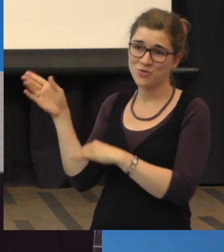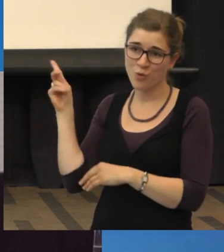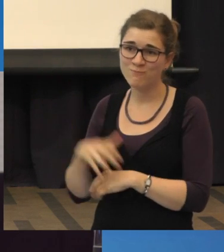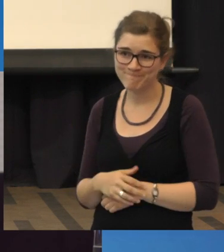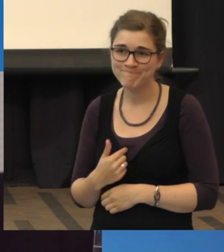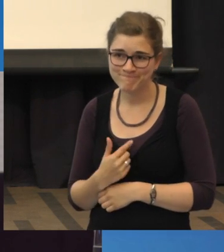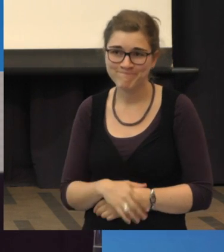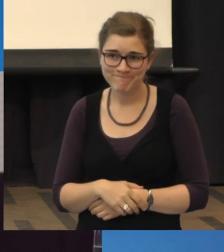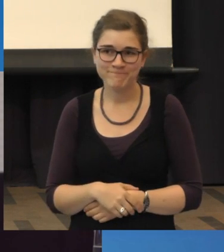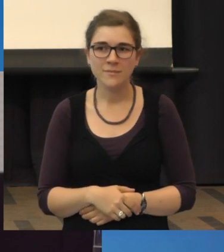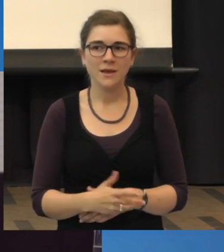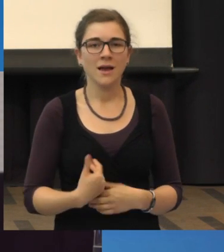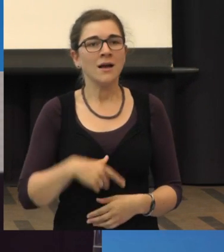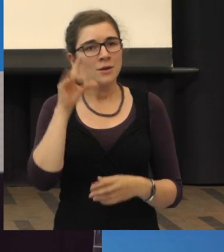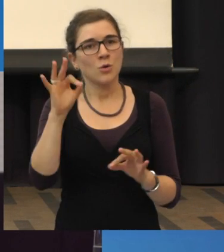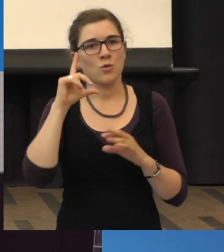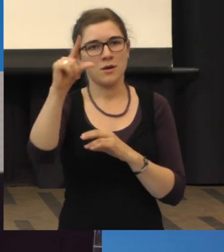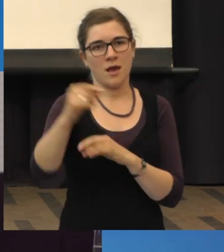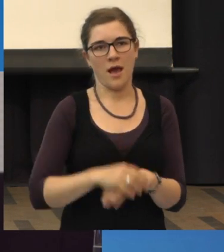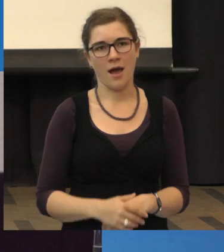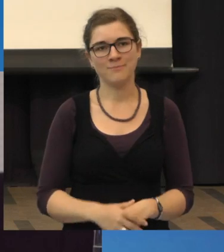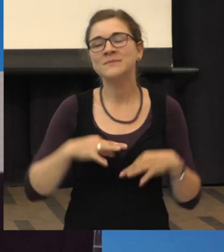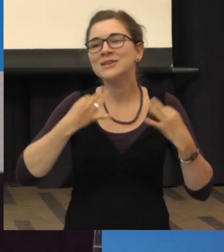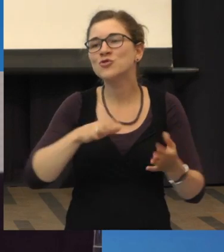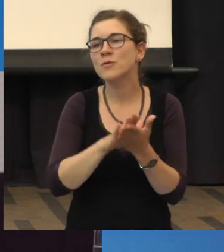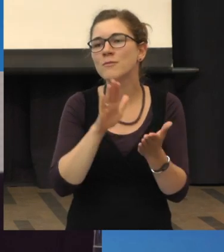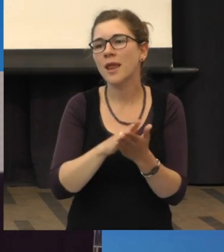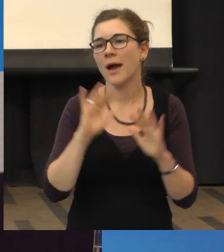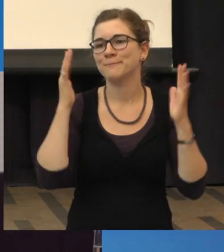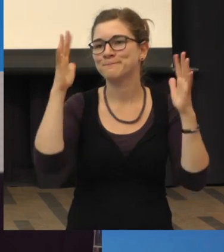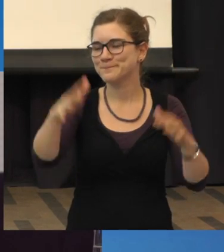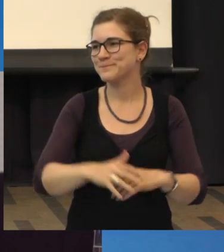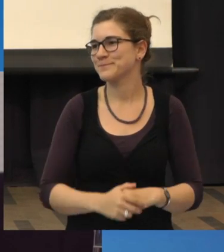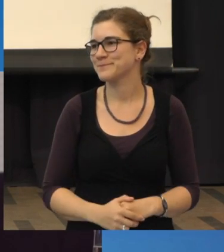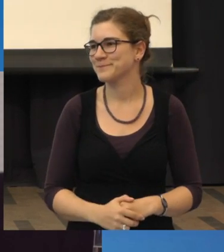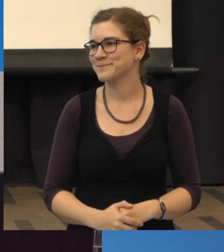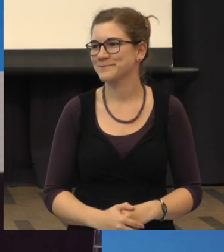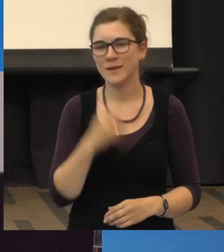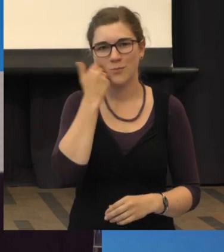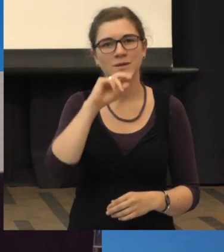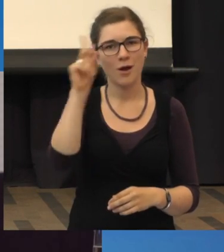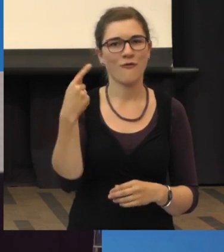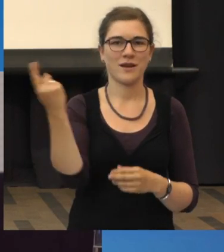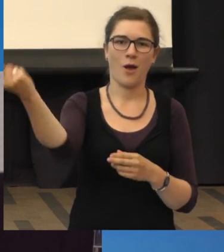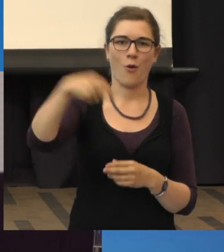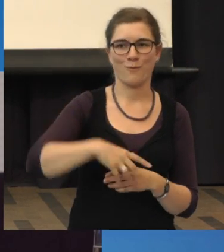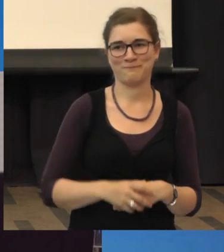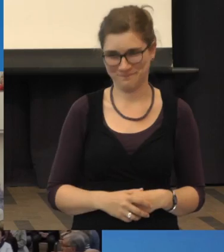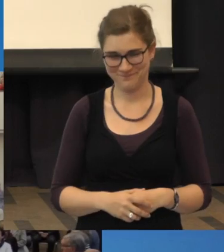Kommen Sie gut nach Hause. Bleiben Sie gesund. Und kommen Sie wieder. Dankeschön. Vielen